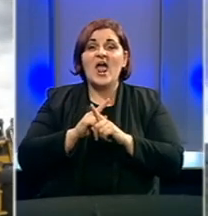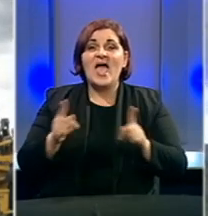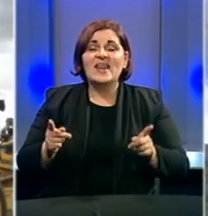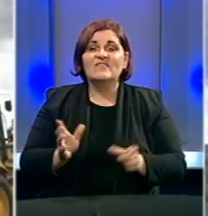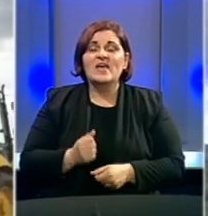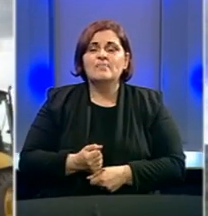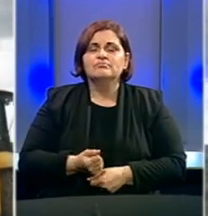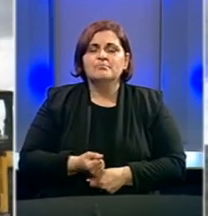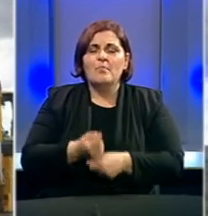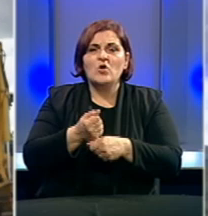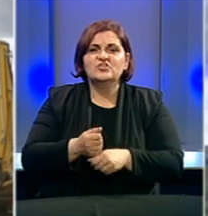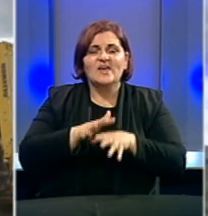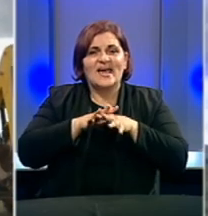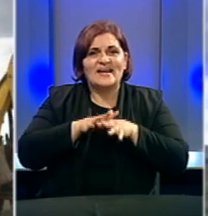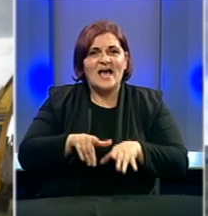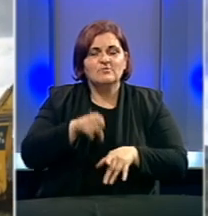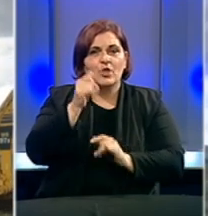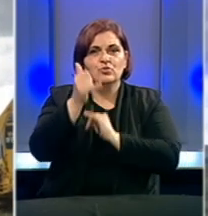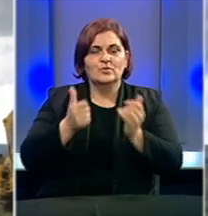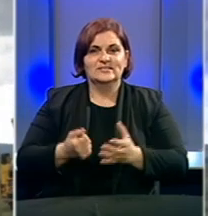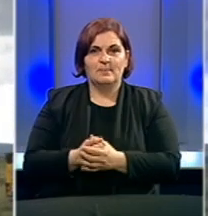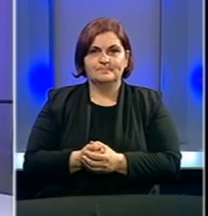poticaja razvoju ove gospodarske grane.